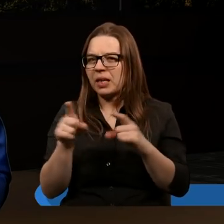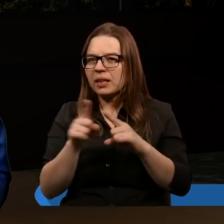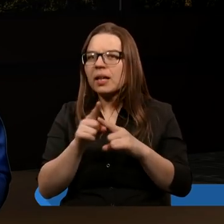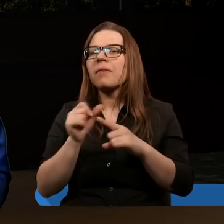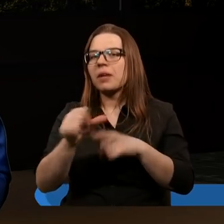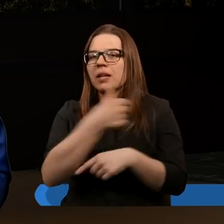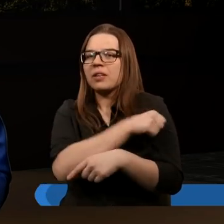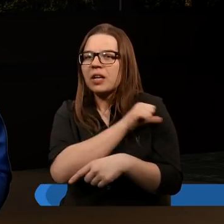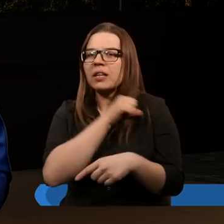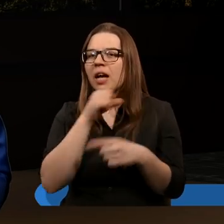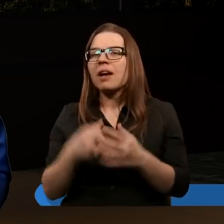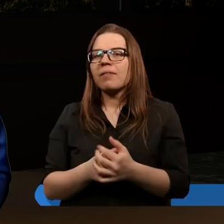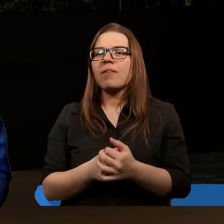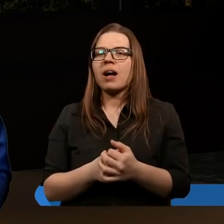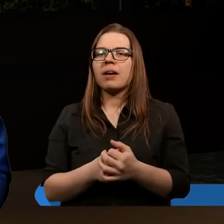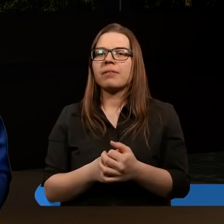chrześcijaństwa.